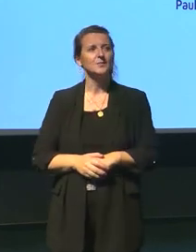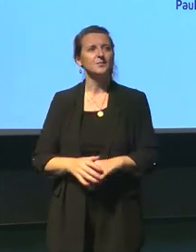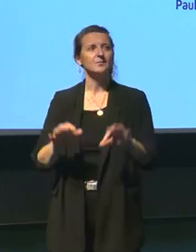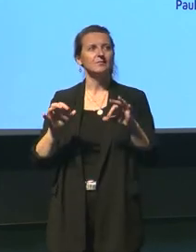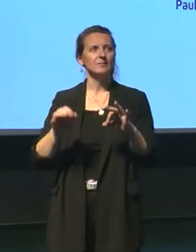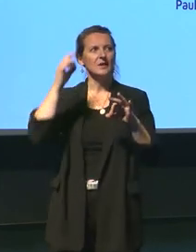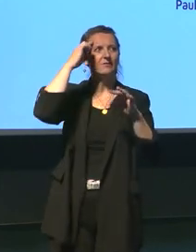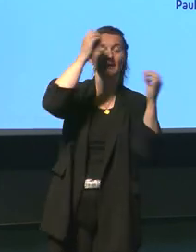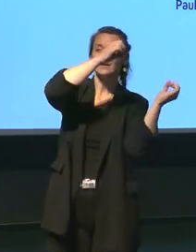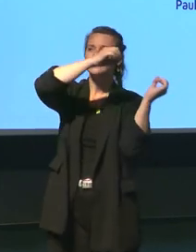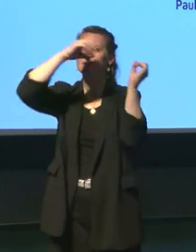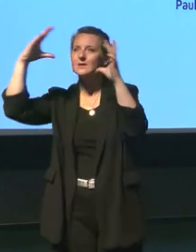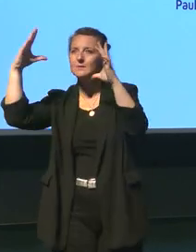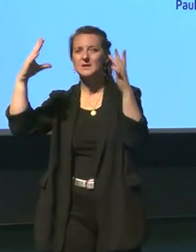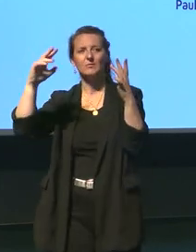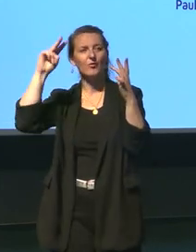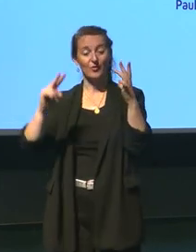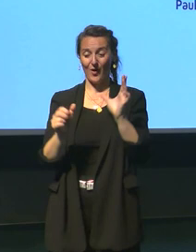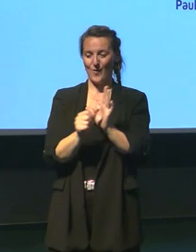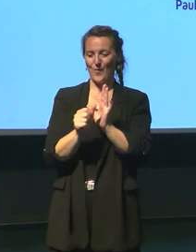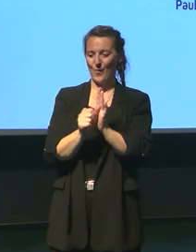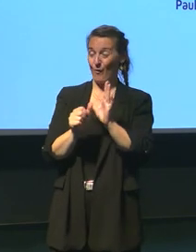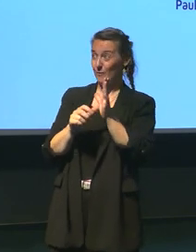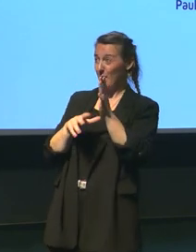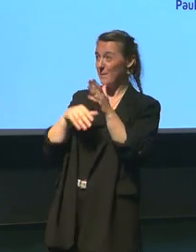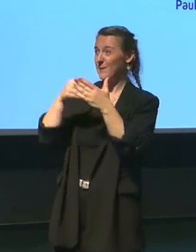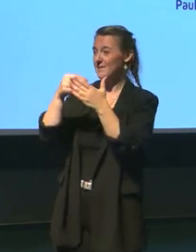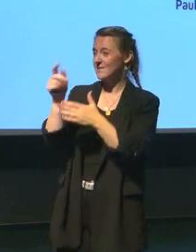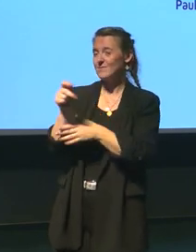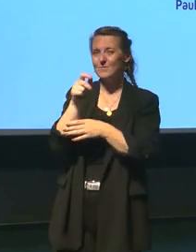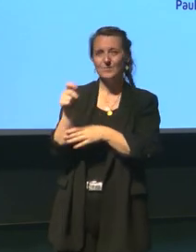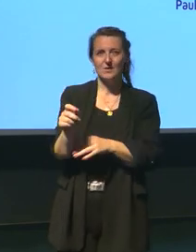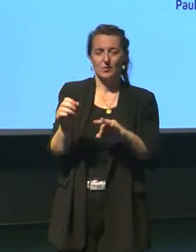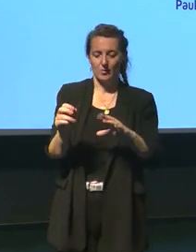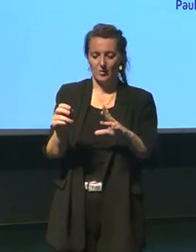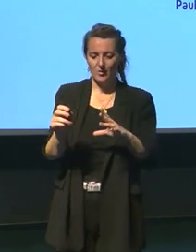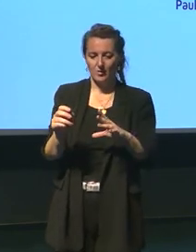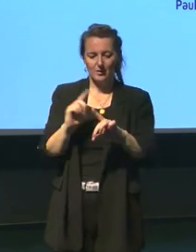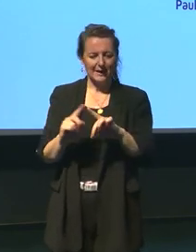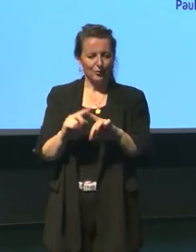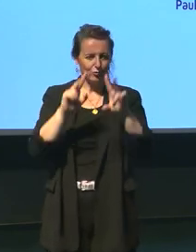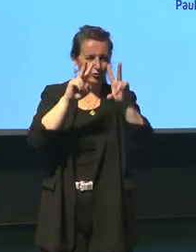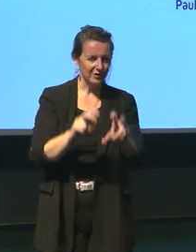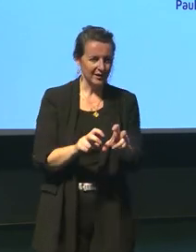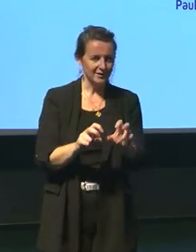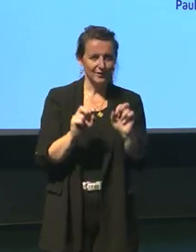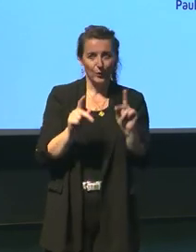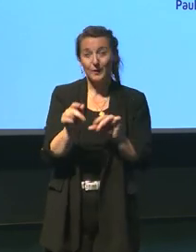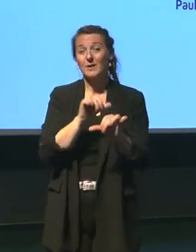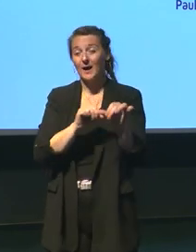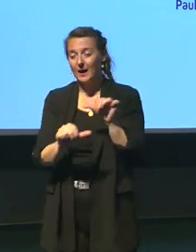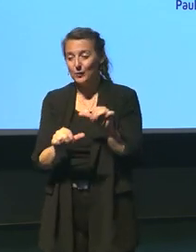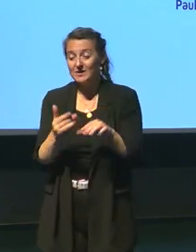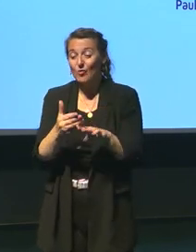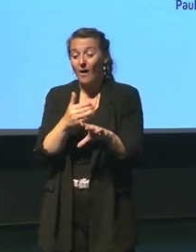l'imagination joue un grand rôle dans la science puisque pour lui chercher quelque chose c'est comme ça que je comprends les choses